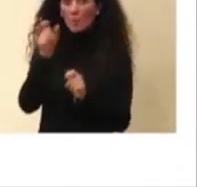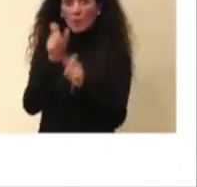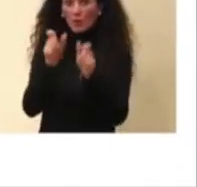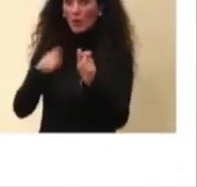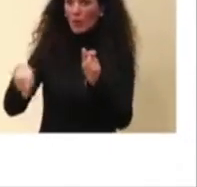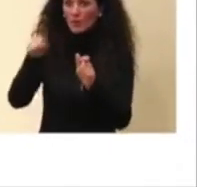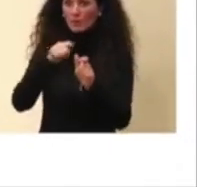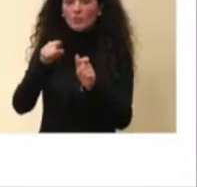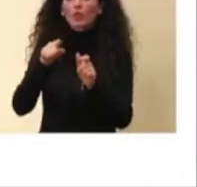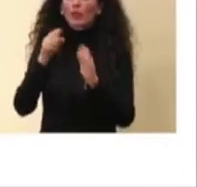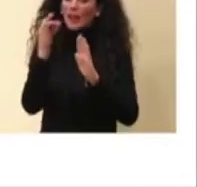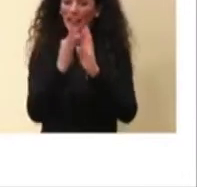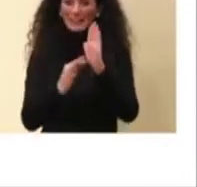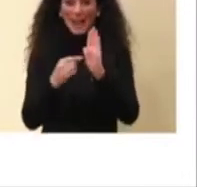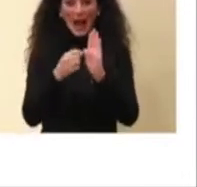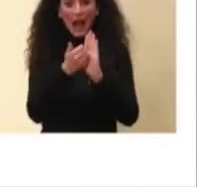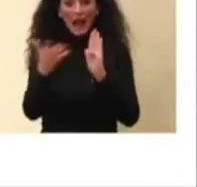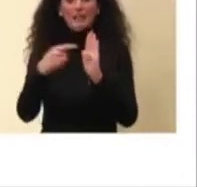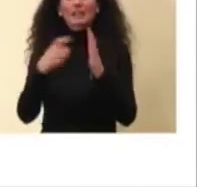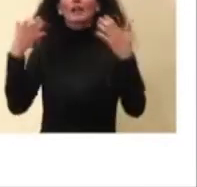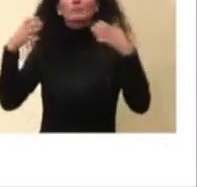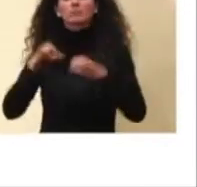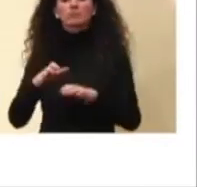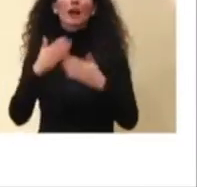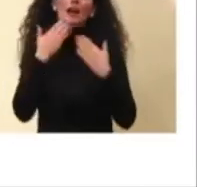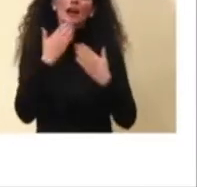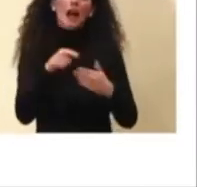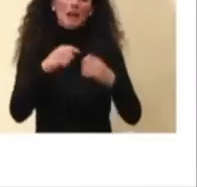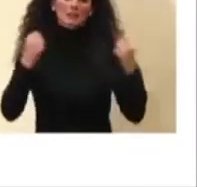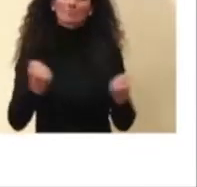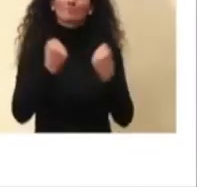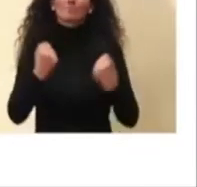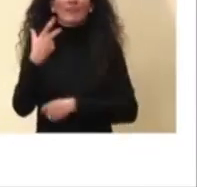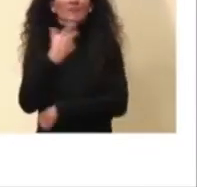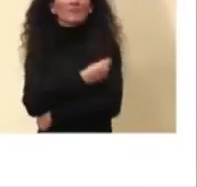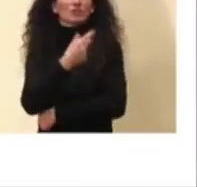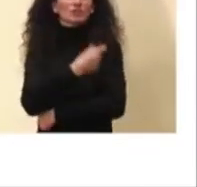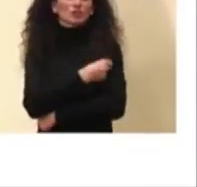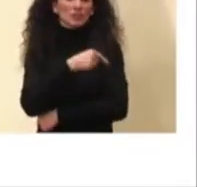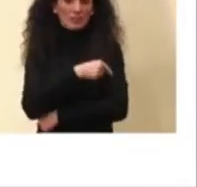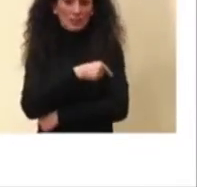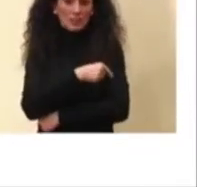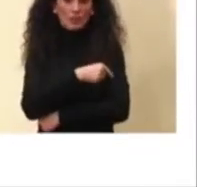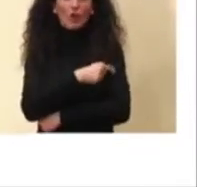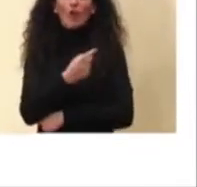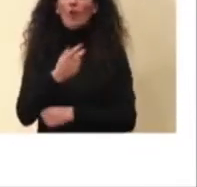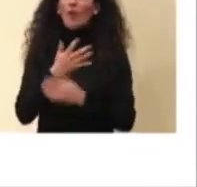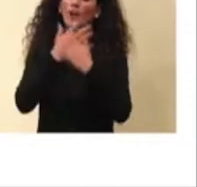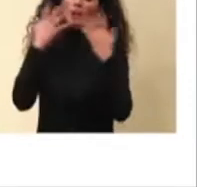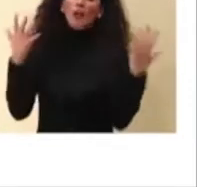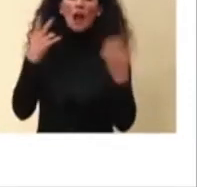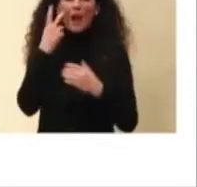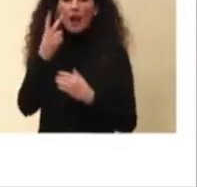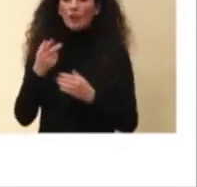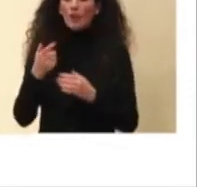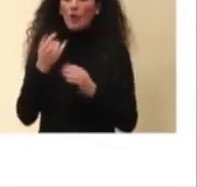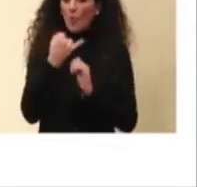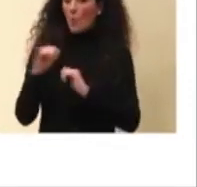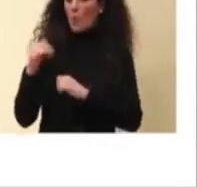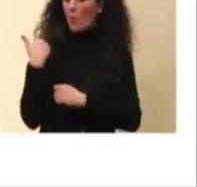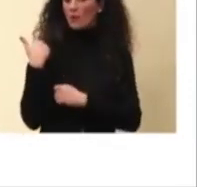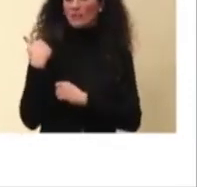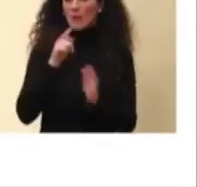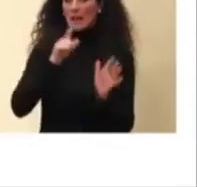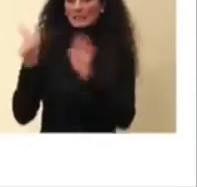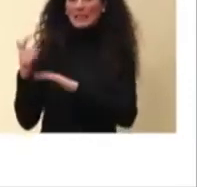vedete anche con la partenza della campagna vaccinale e vedete che nelle ultime settimane la forbice